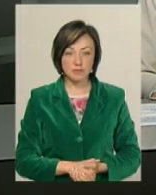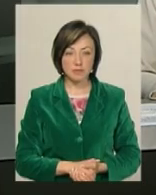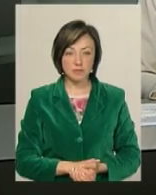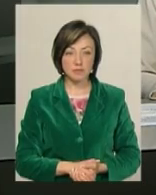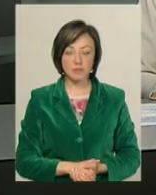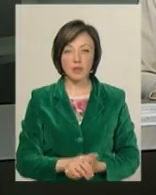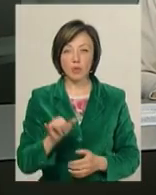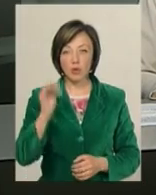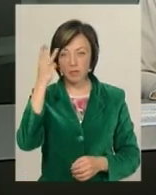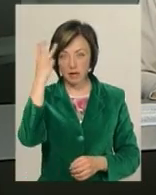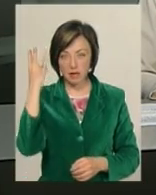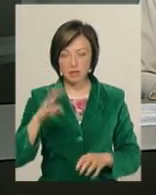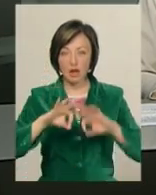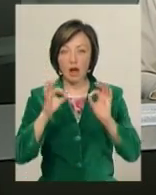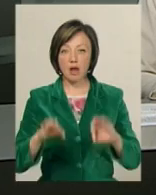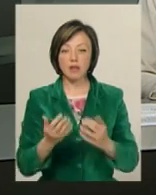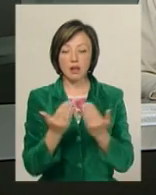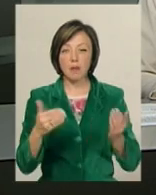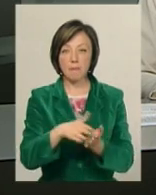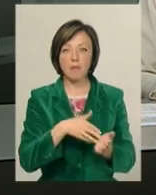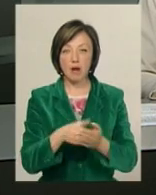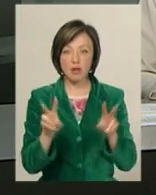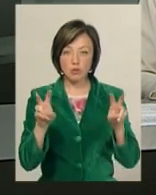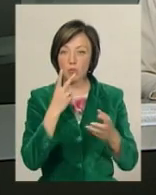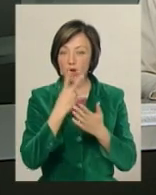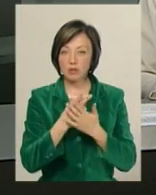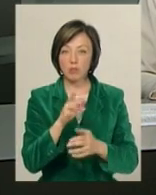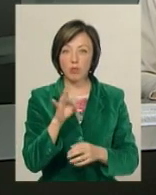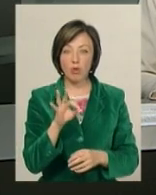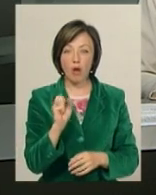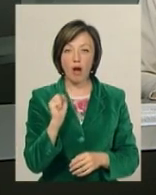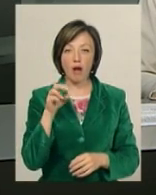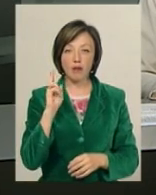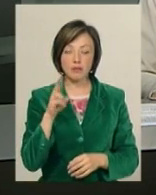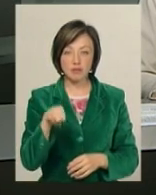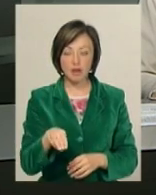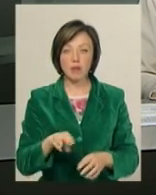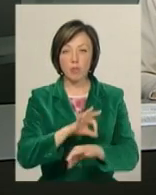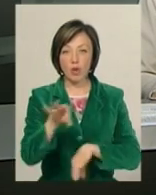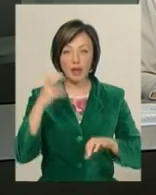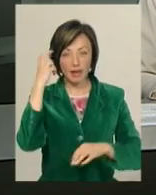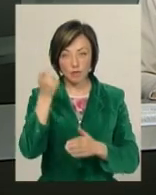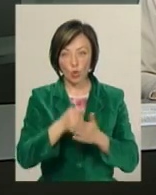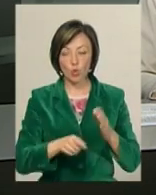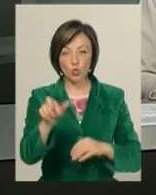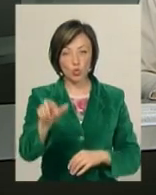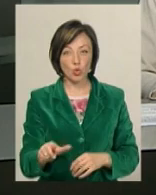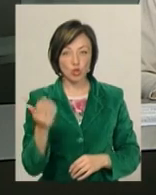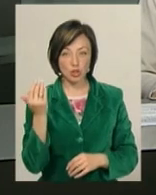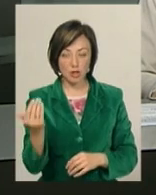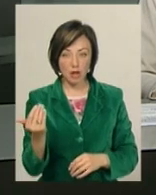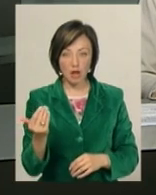У Хмельницькій арт-галерії «Масло» показують про акт. Із такою назвою тут стартував проєкт київського художника Сергія